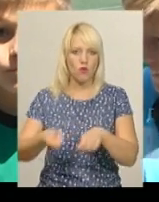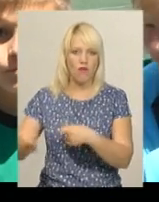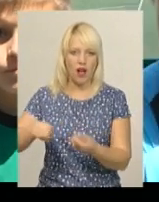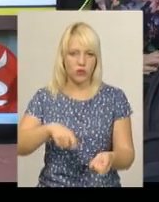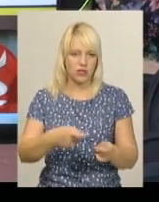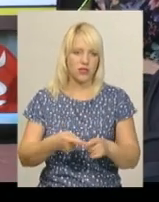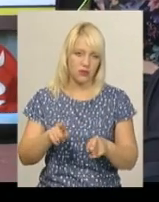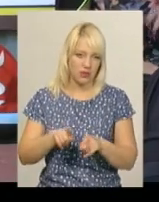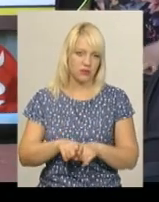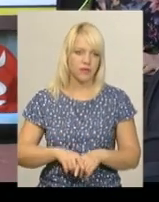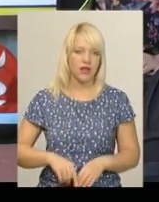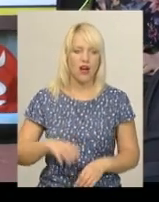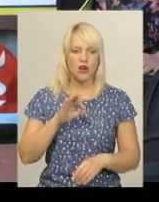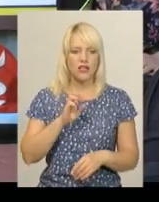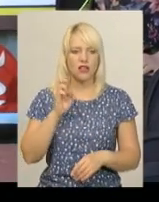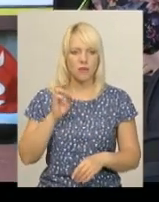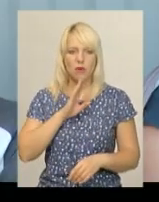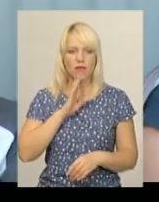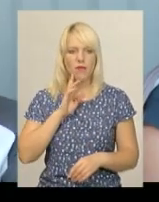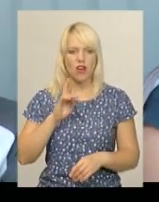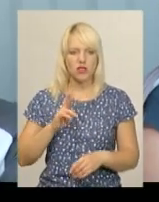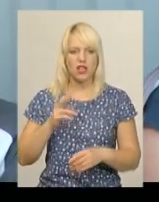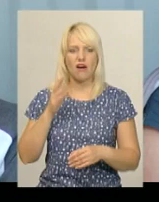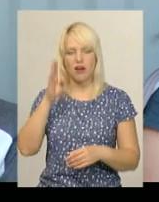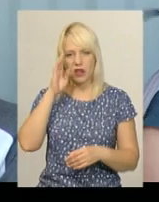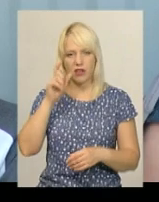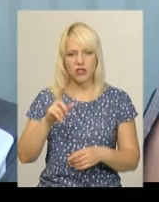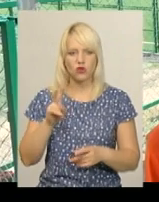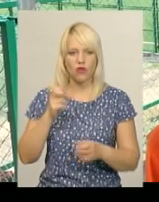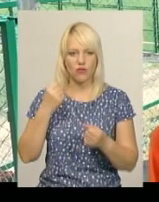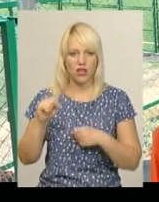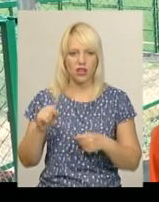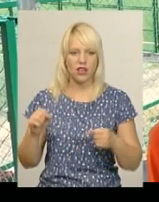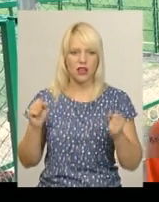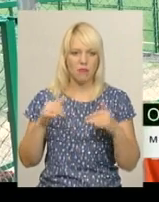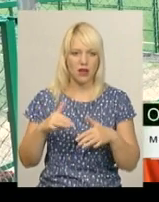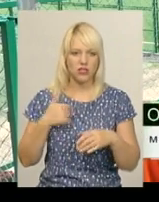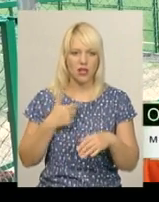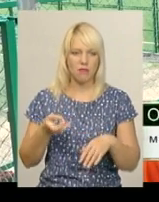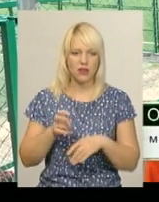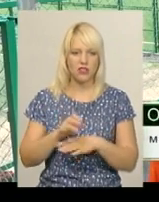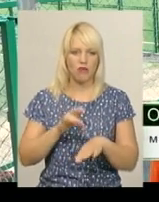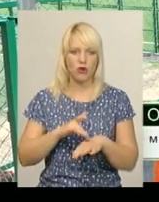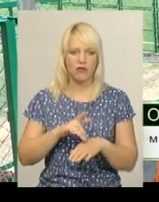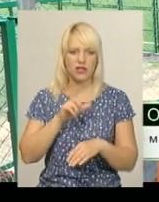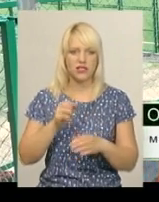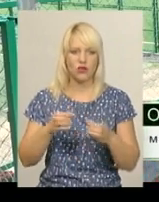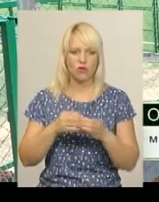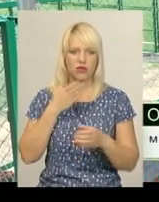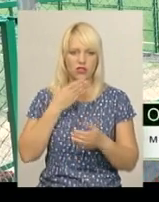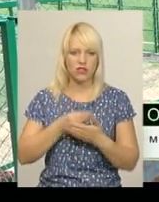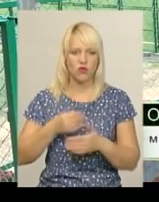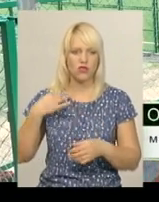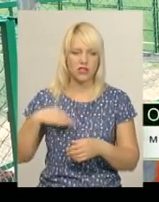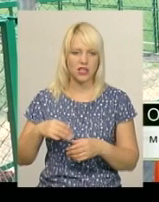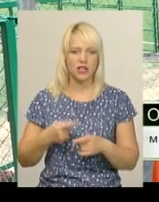і проіграли. Оксана Буряк, мама Ярослава, гравця команди, яка виграла матч. Я прийшла болювати за команду свого сина, він вратарі